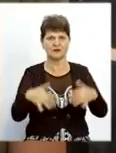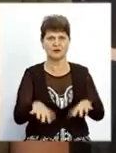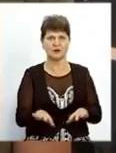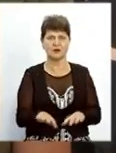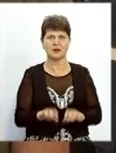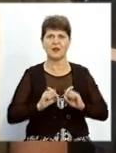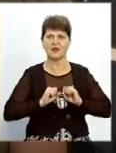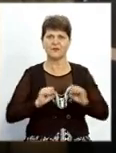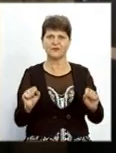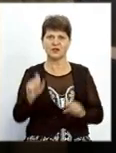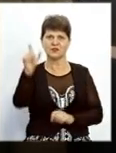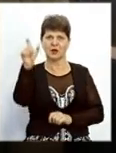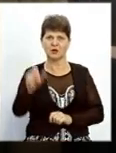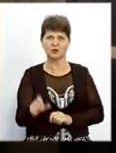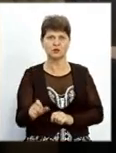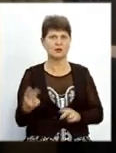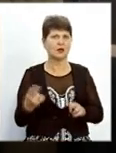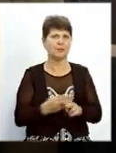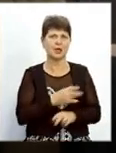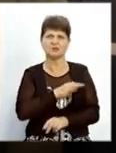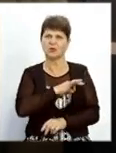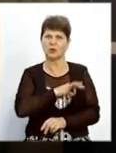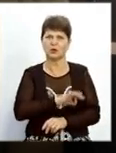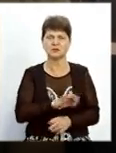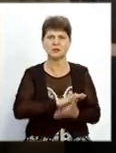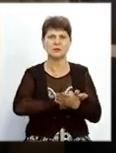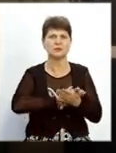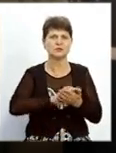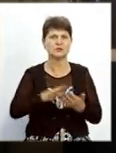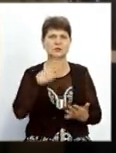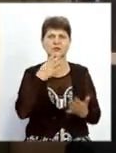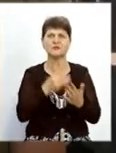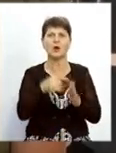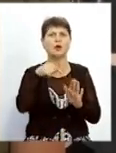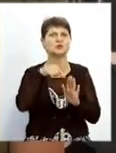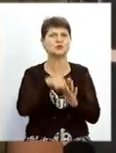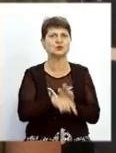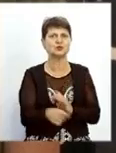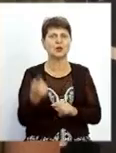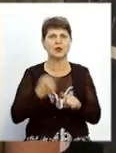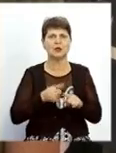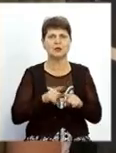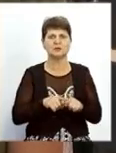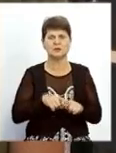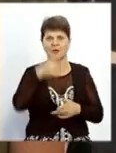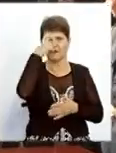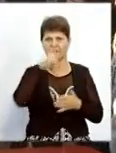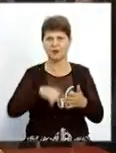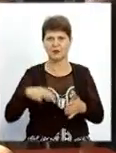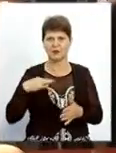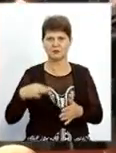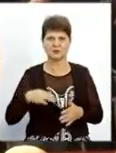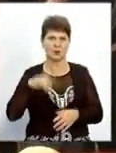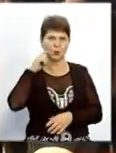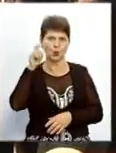відважна людина, безкорисна і чисто по своїй суті. Це вірний син України і українського